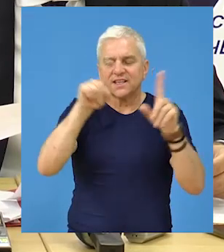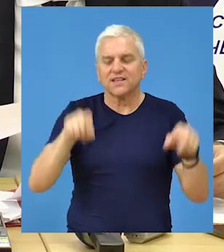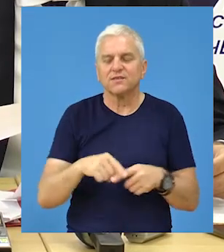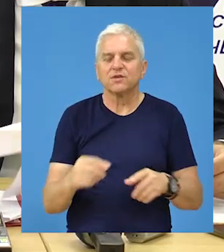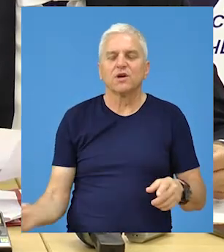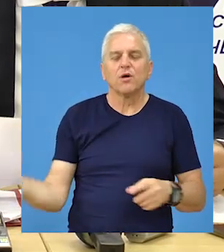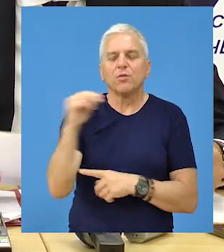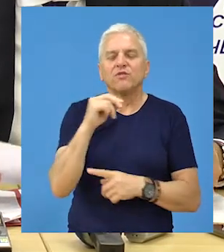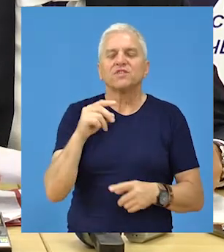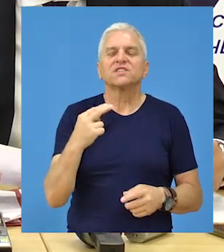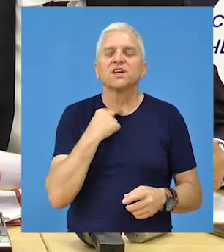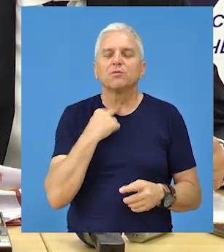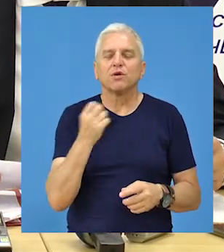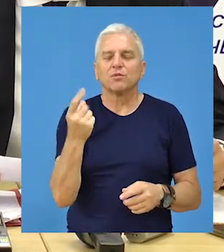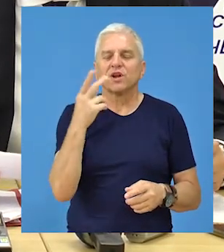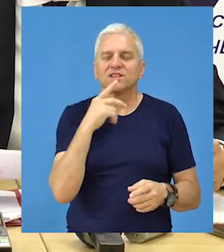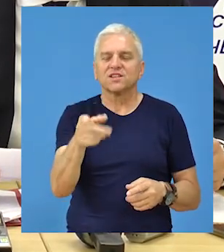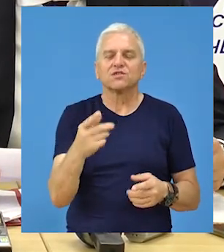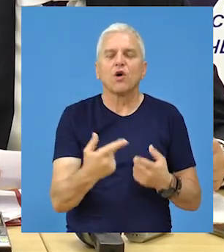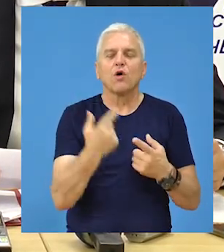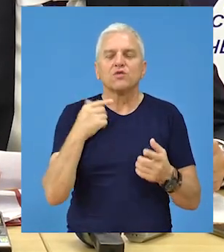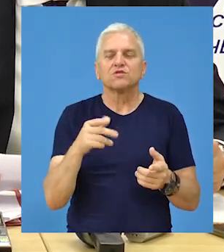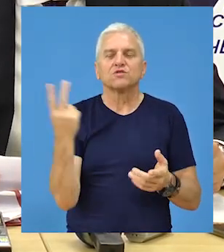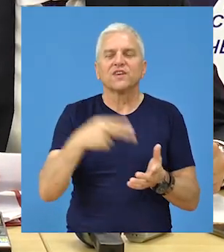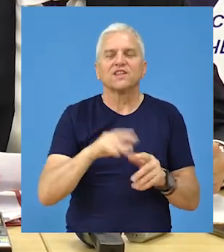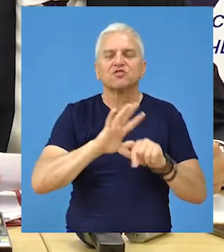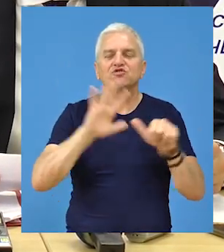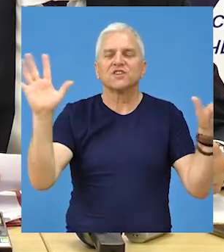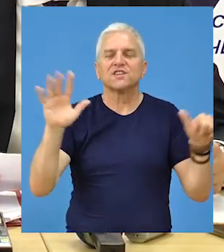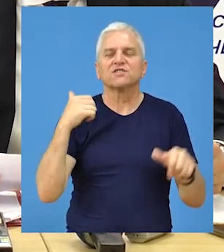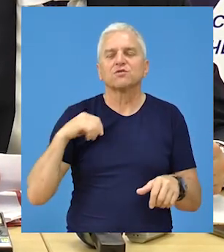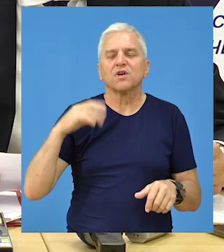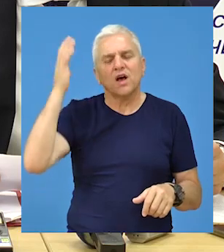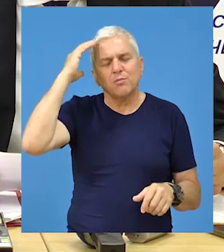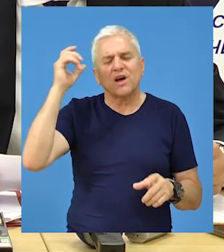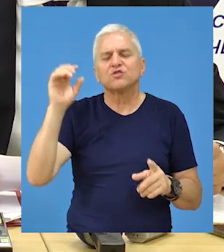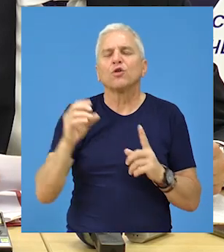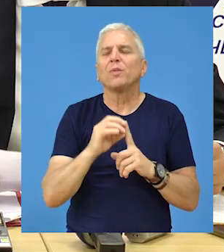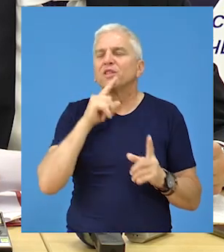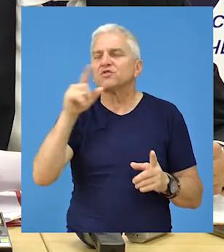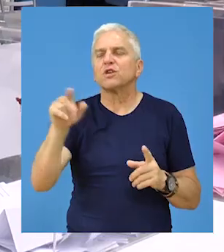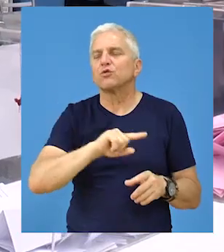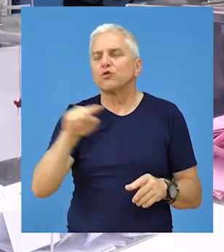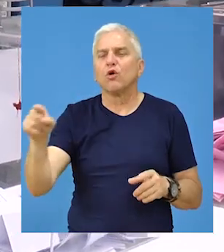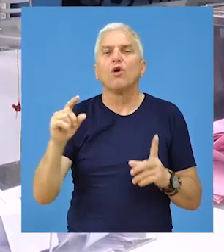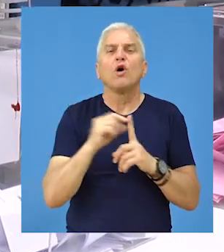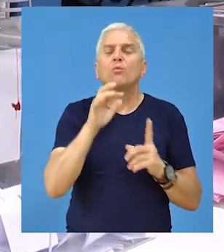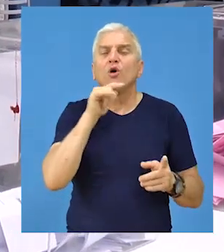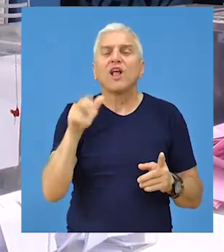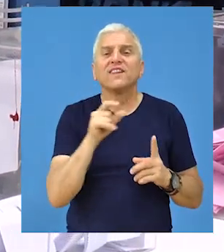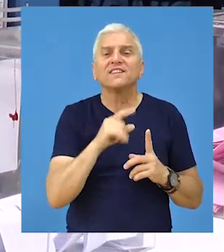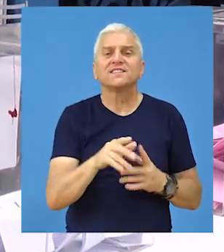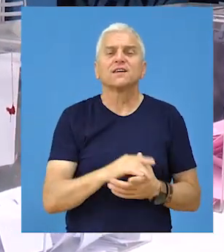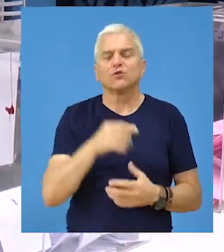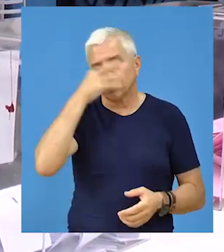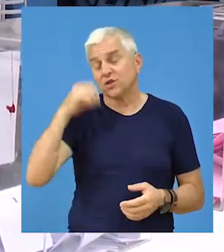uvećali broj glasača u odnosu na 2600 godina. Od Bačkog, Petrovog, Sela pa do Poljanice. To je